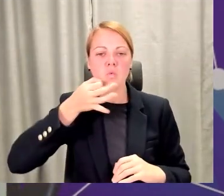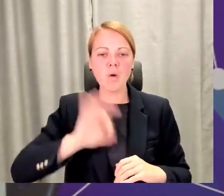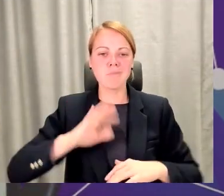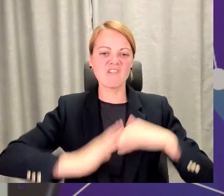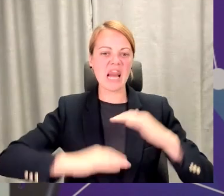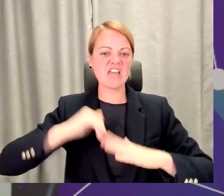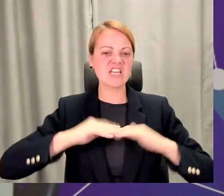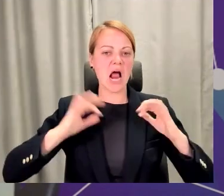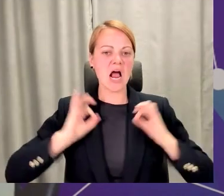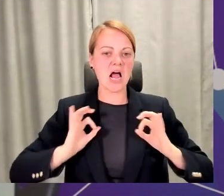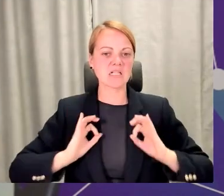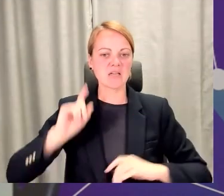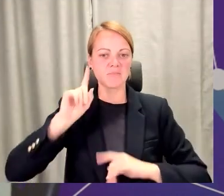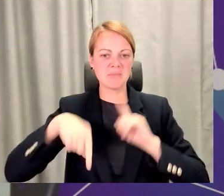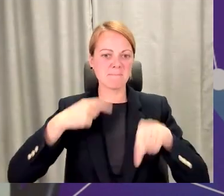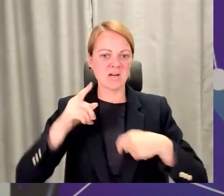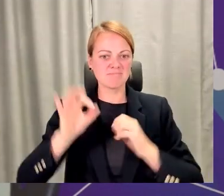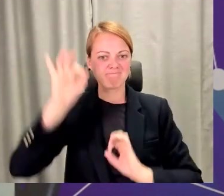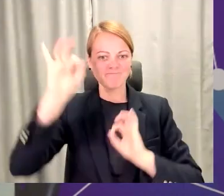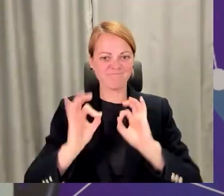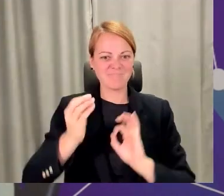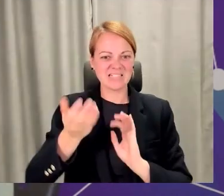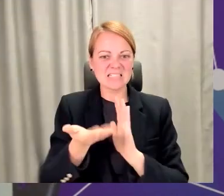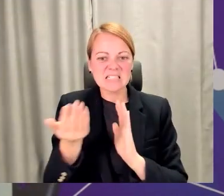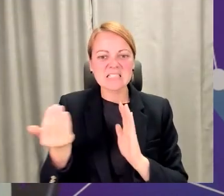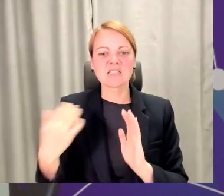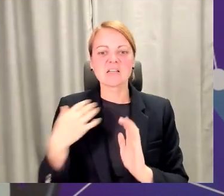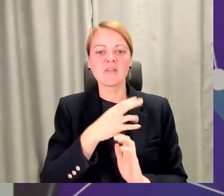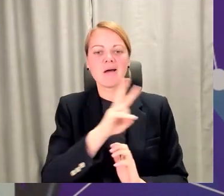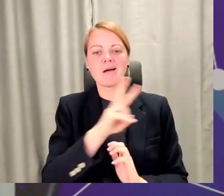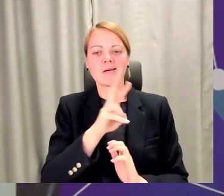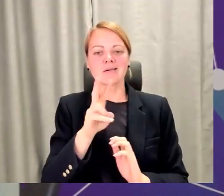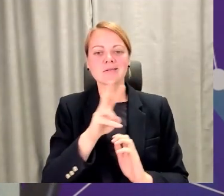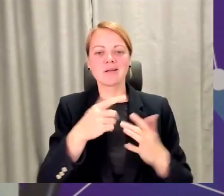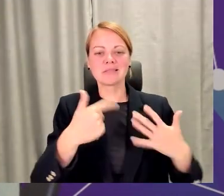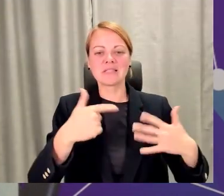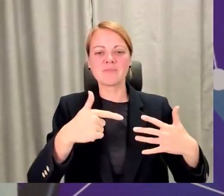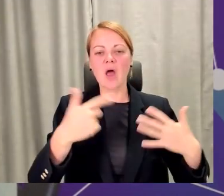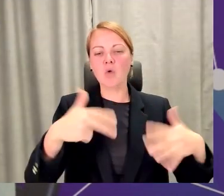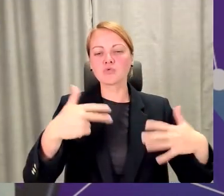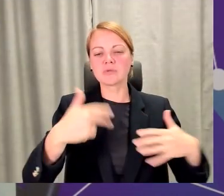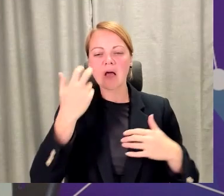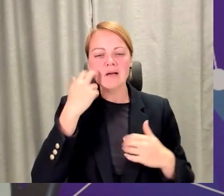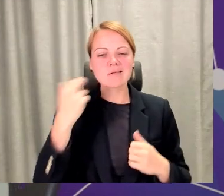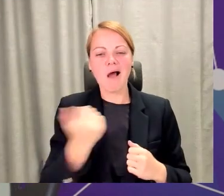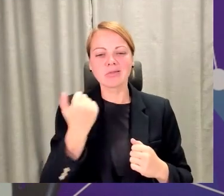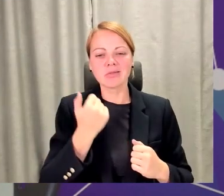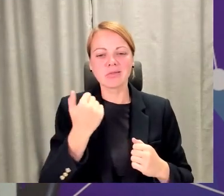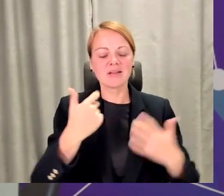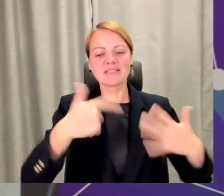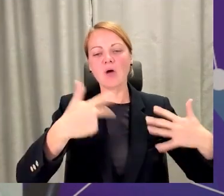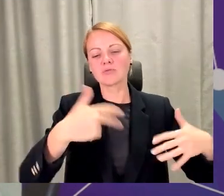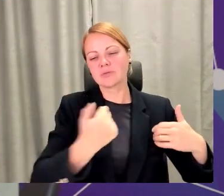iespējams, ka cilvēki, kuri ir palikuši tajos 70. un 80. gados un ir iegūši izglītību, kaut vai to vidējo